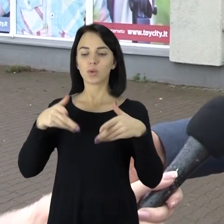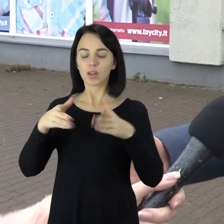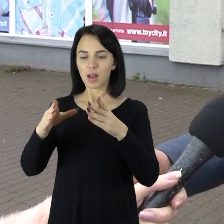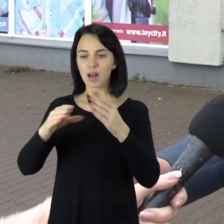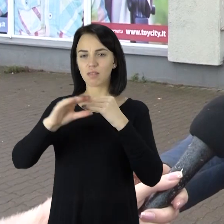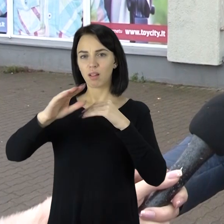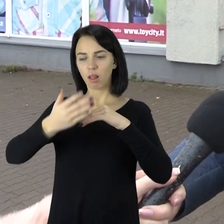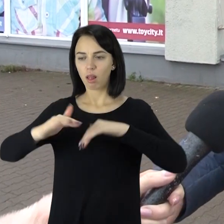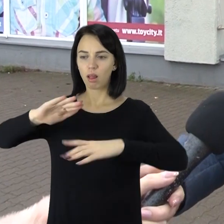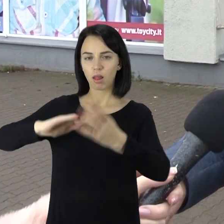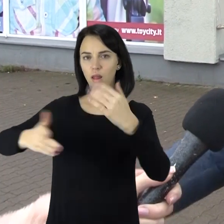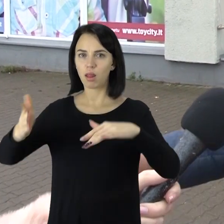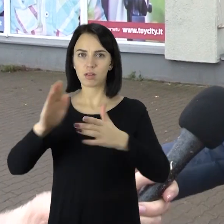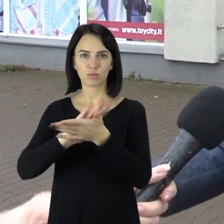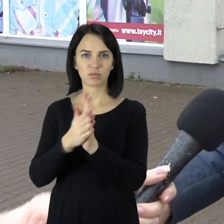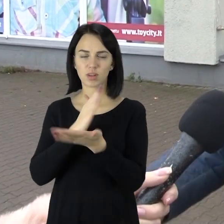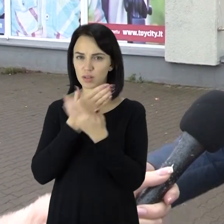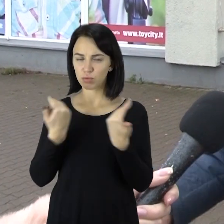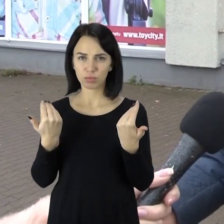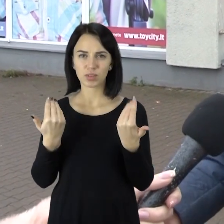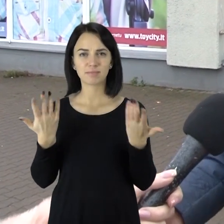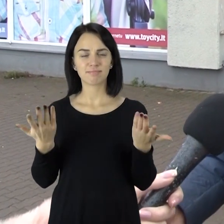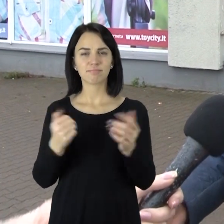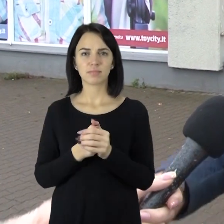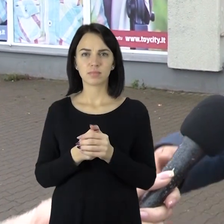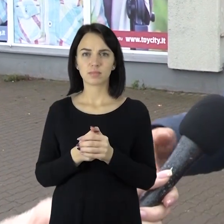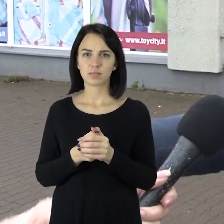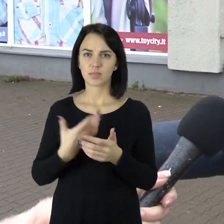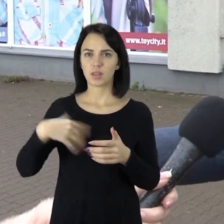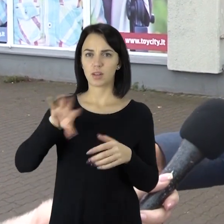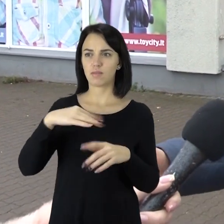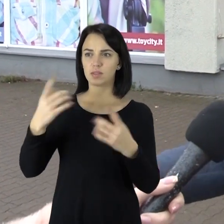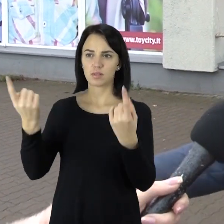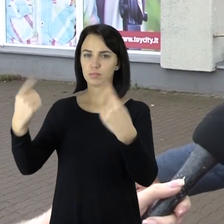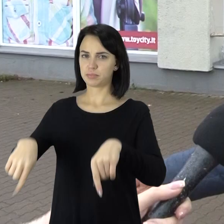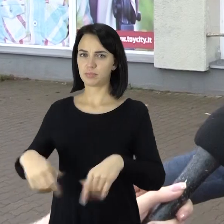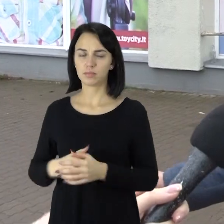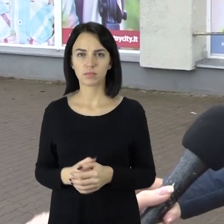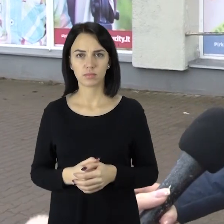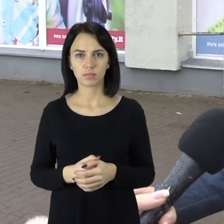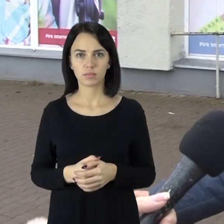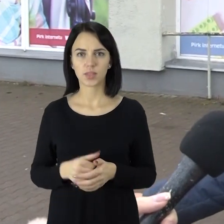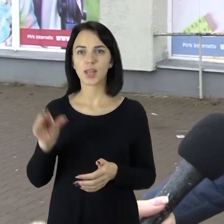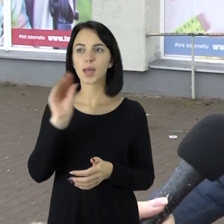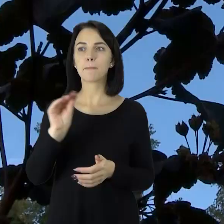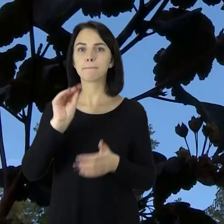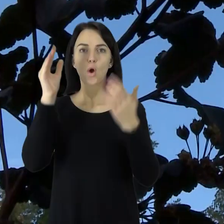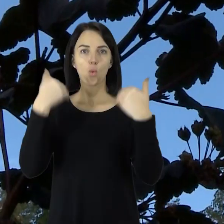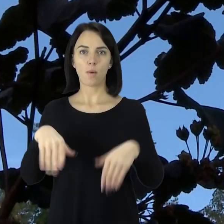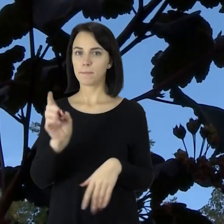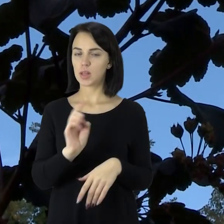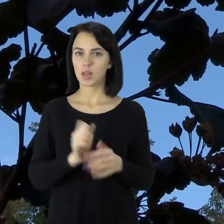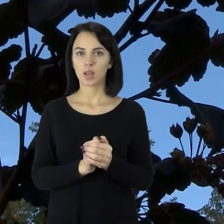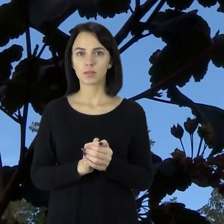bet jeigu gatvės nėra, yra purvinas, tai viskas nublanksta. Taip, kuo mes, sako, netrodom dar europiečiai.